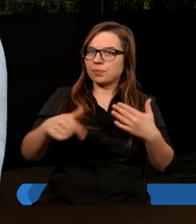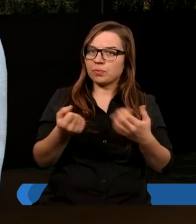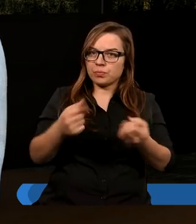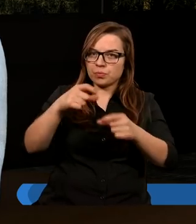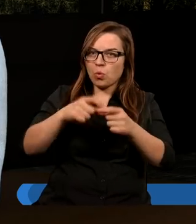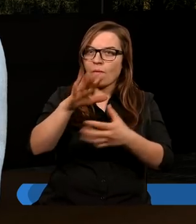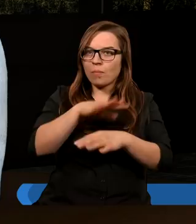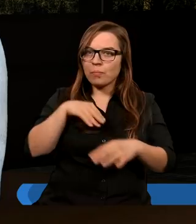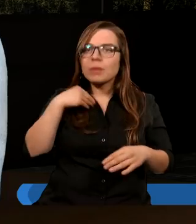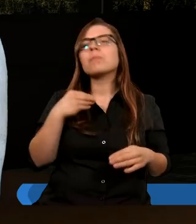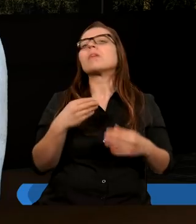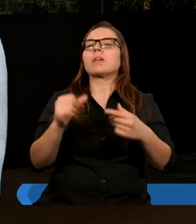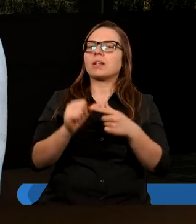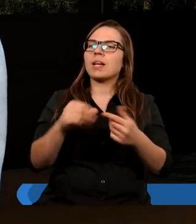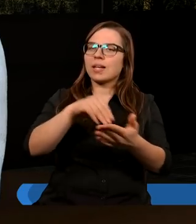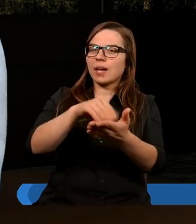zapisać,